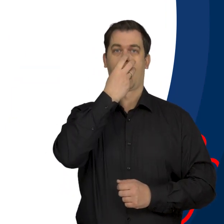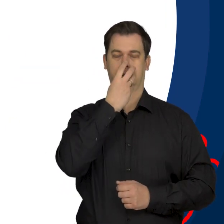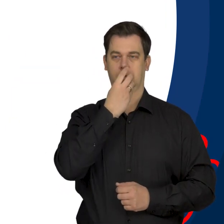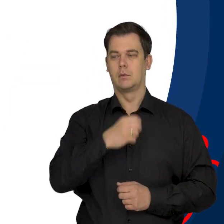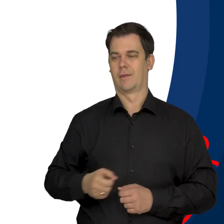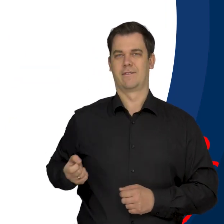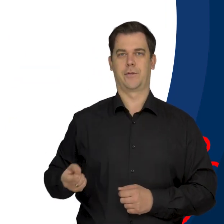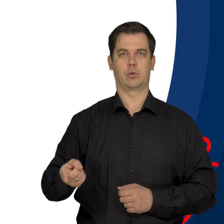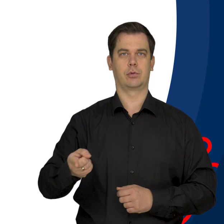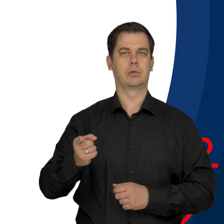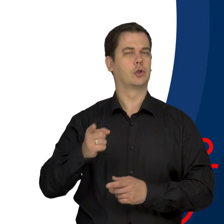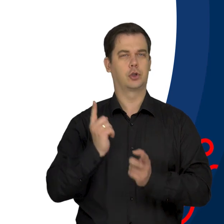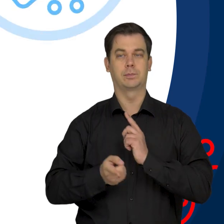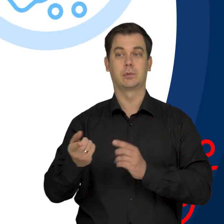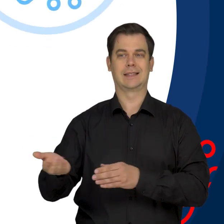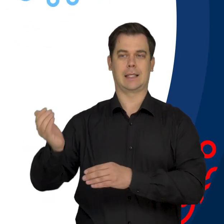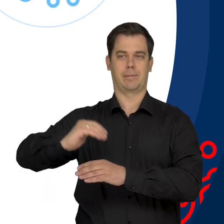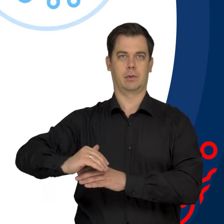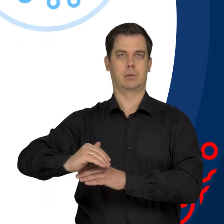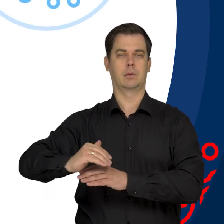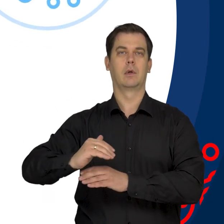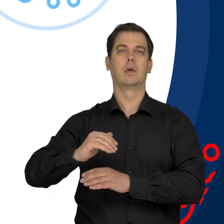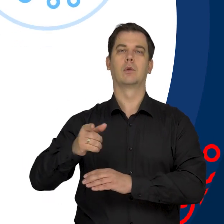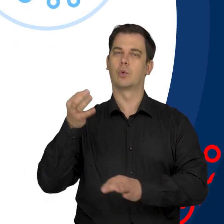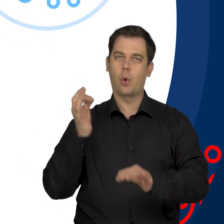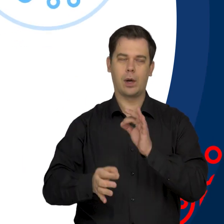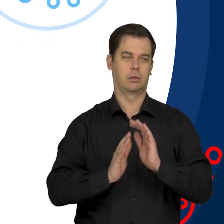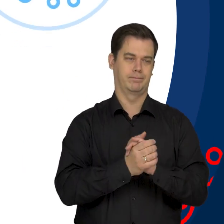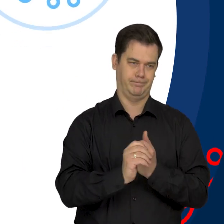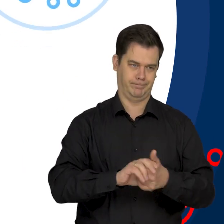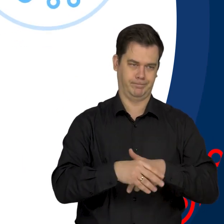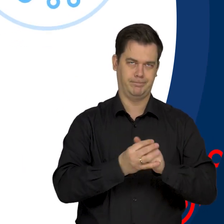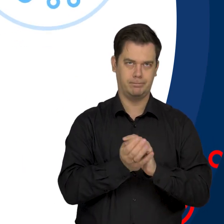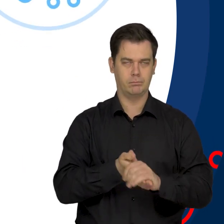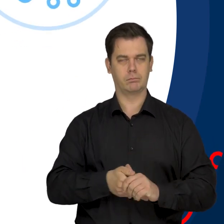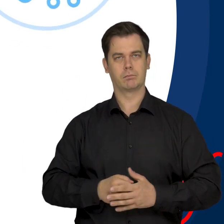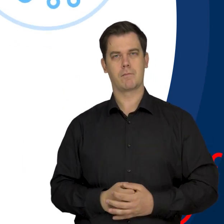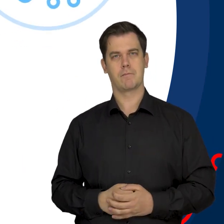następnie jak najszybciej wyrzuć do zamkniętego kosza, po czym dokładnie umyj ręce.